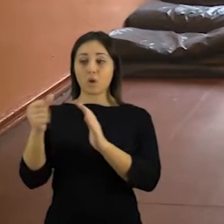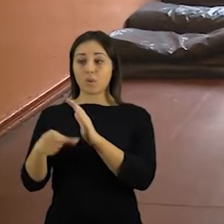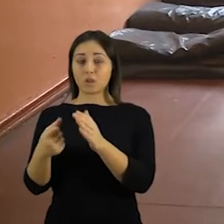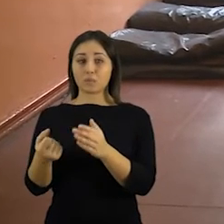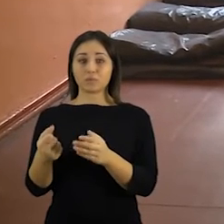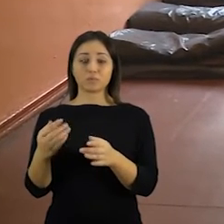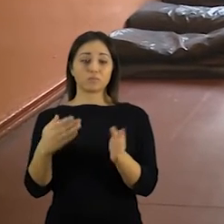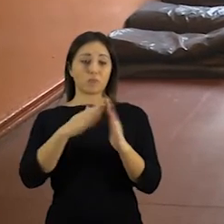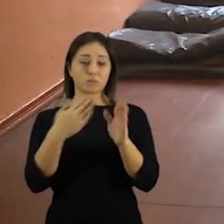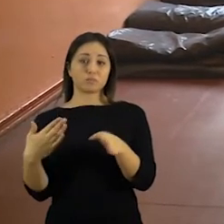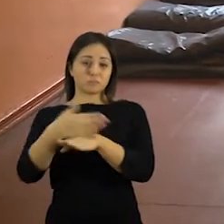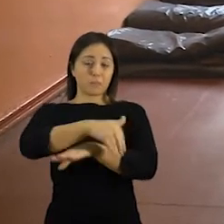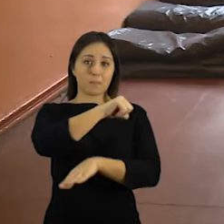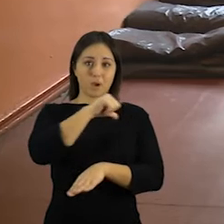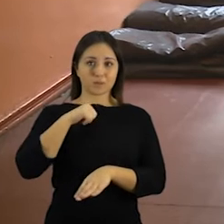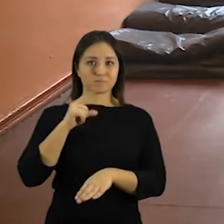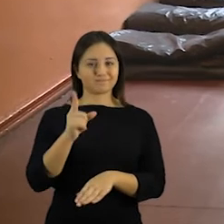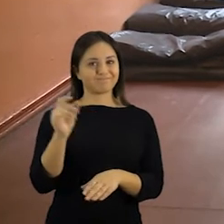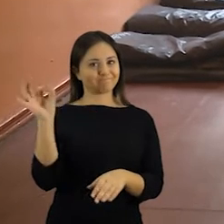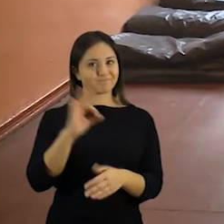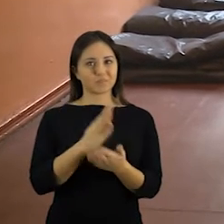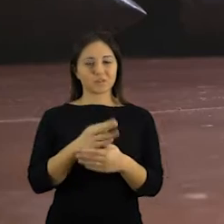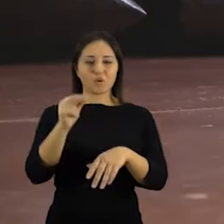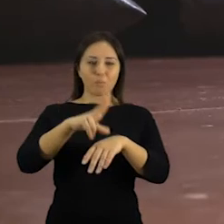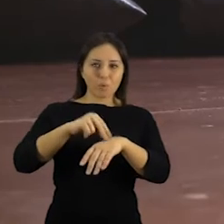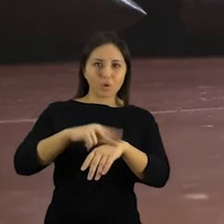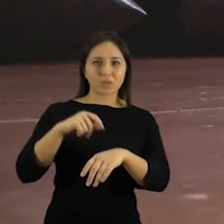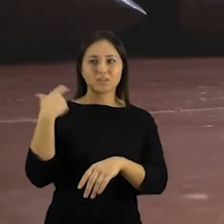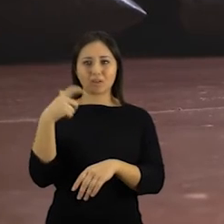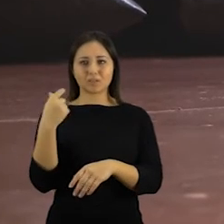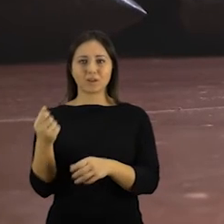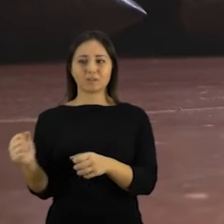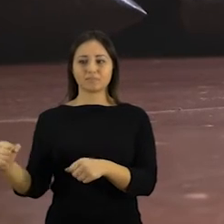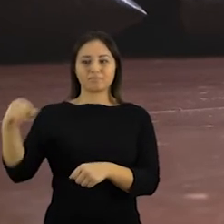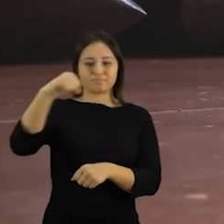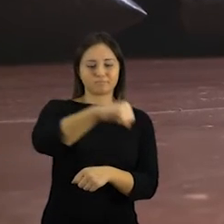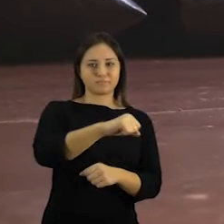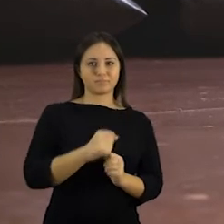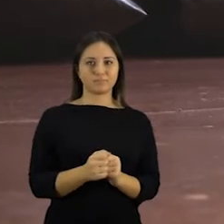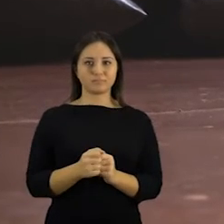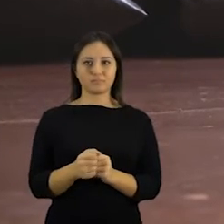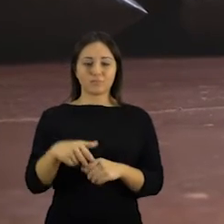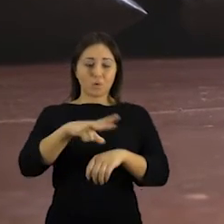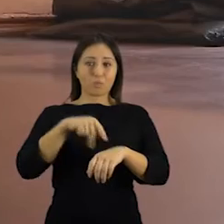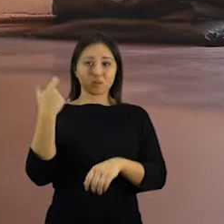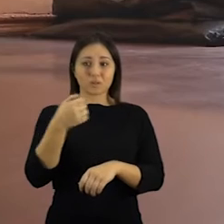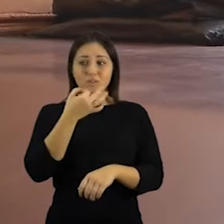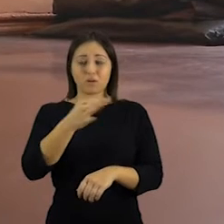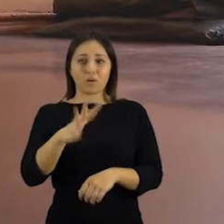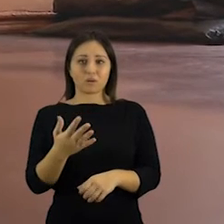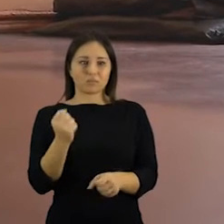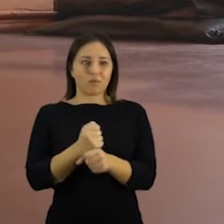patys, tačiau gana dažnai be namiai tarsi taksi paslaugomis naudojasi greitąją pagalbą arba policiją. Specialiosios tarnybos